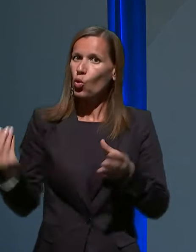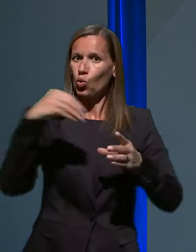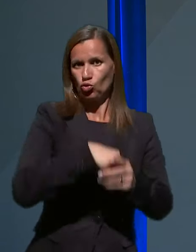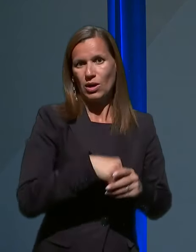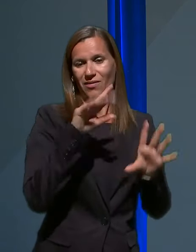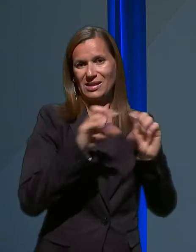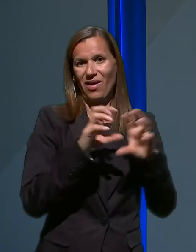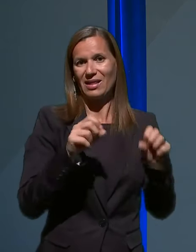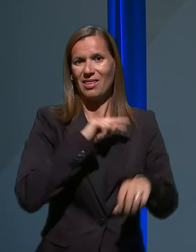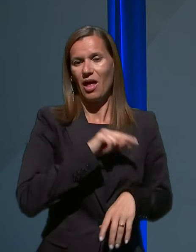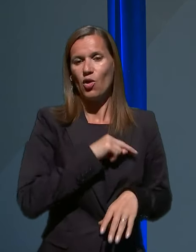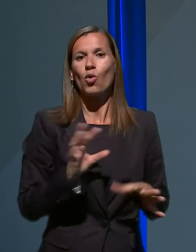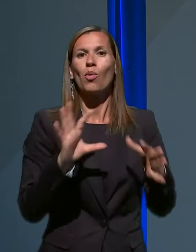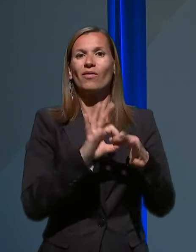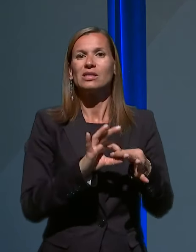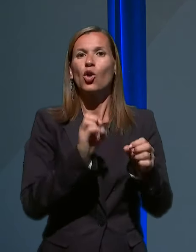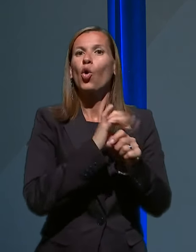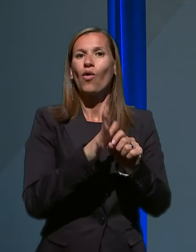povezanih s COVID-19?